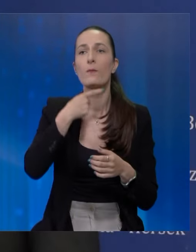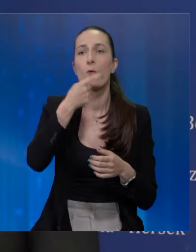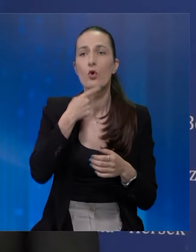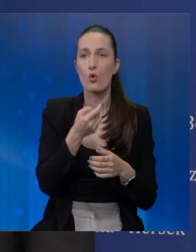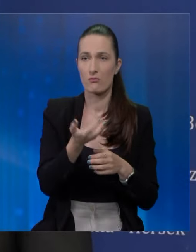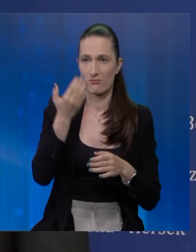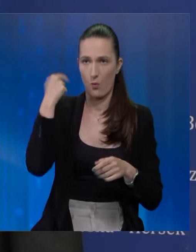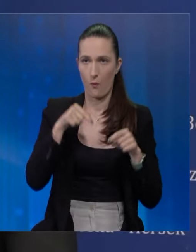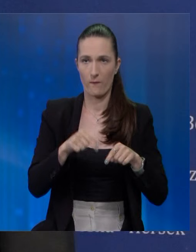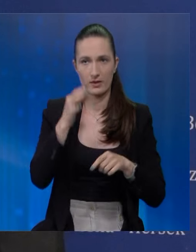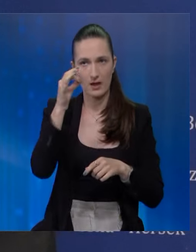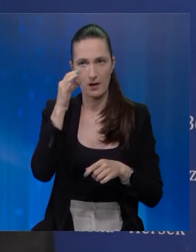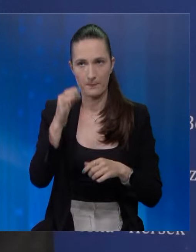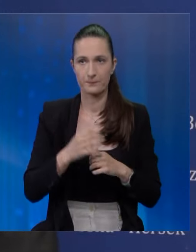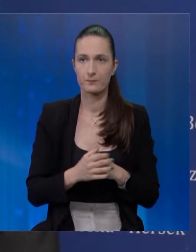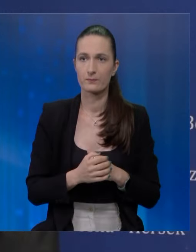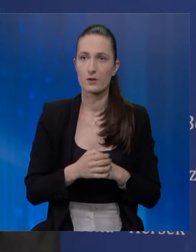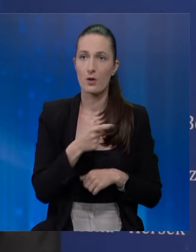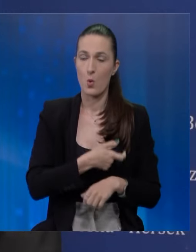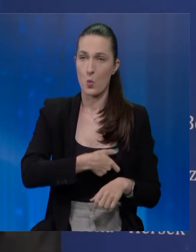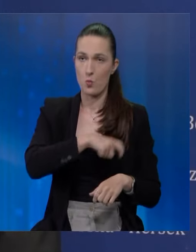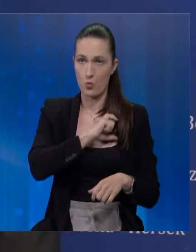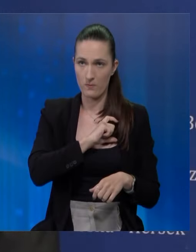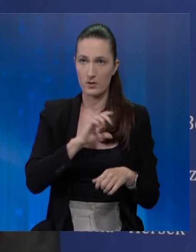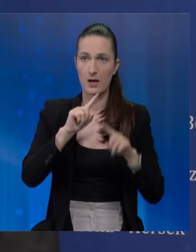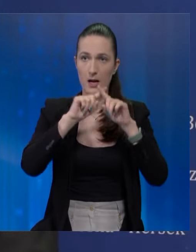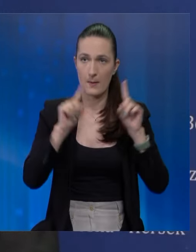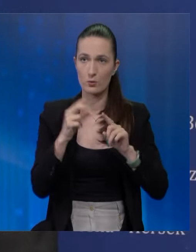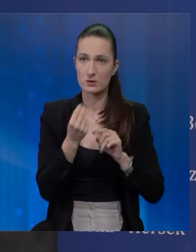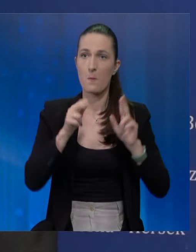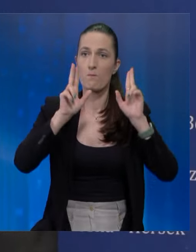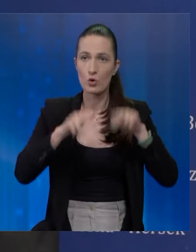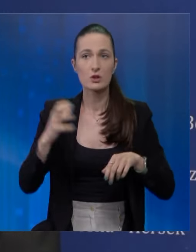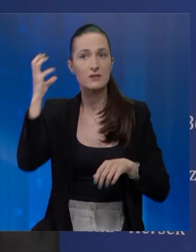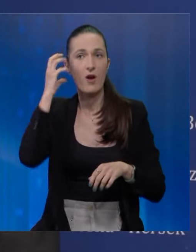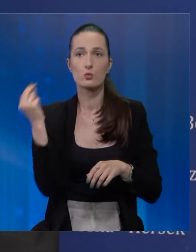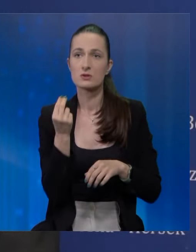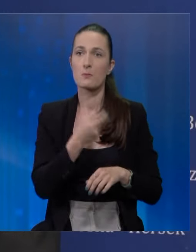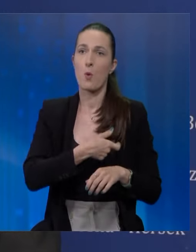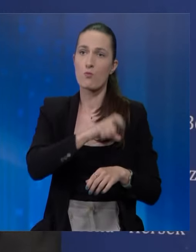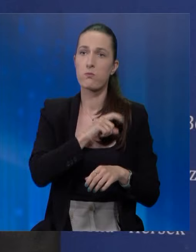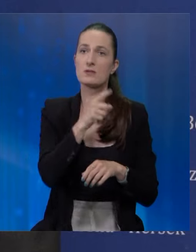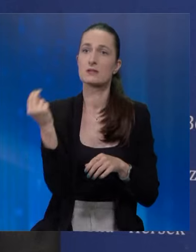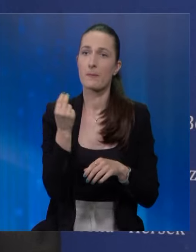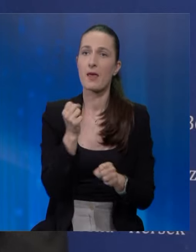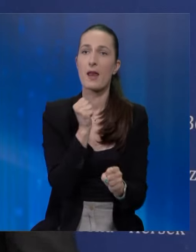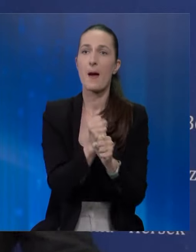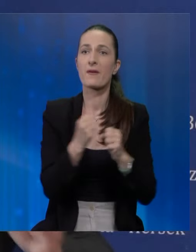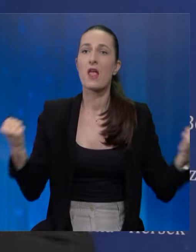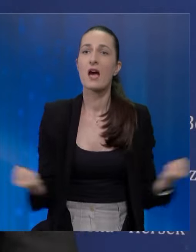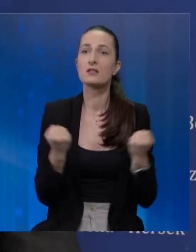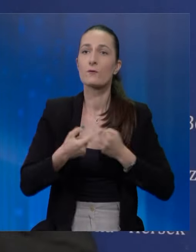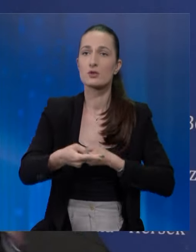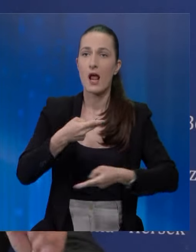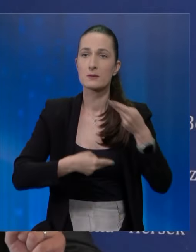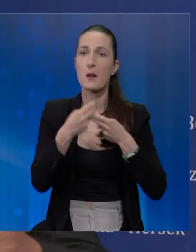što sam ovih dana govorio, da Mup Republike Srpske može sa vladom Srbije, Mupom Srbije, napraviti aktivnost u kojima